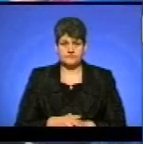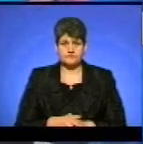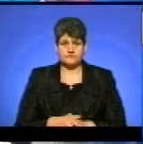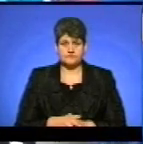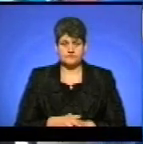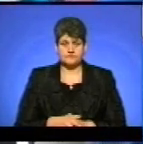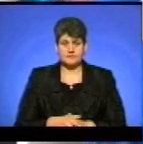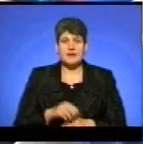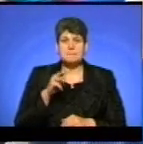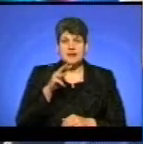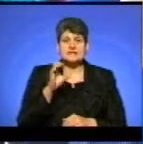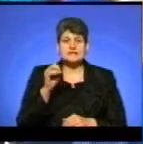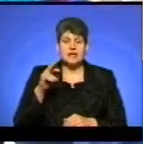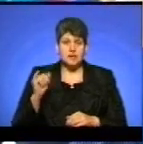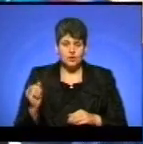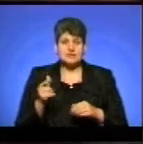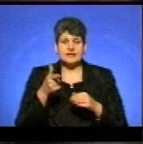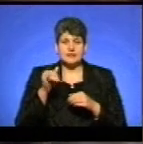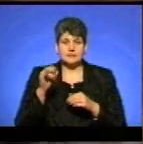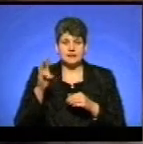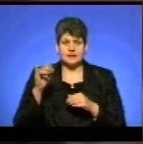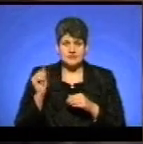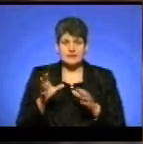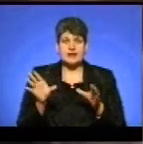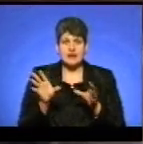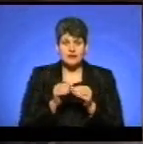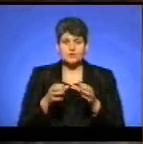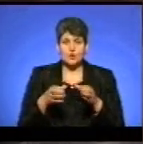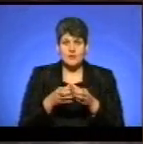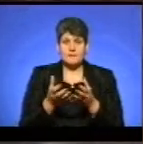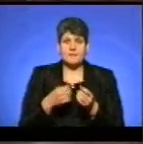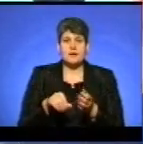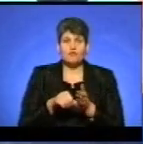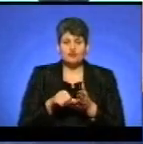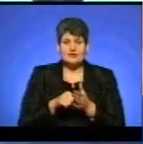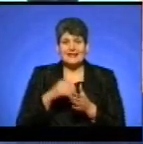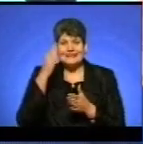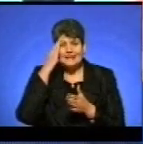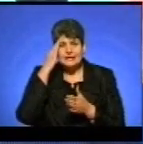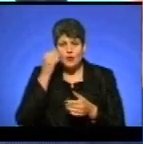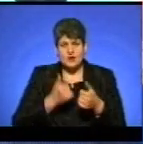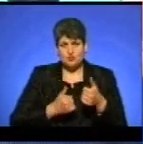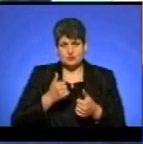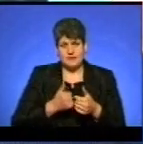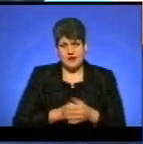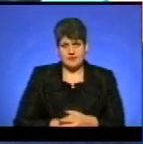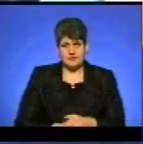Мар'ян Селюк з класичної гімназії разом з командою щойно брав участь в інтелектуальному змаганні.